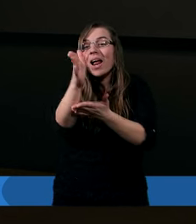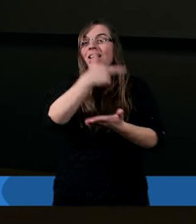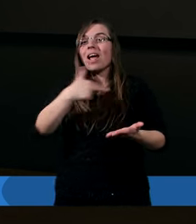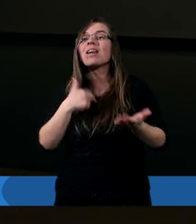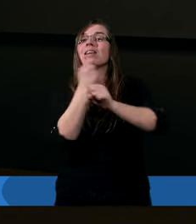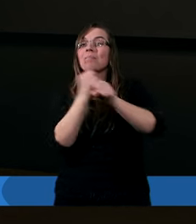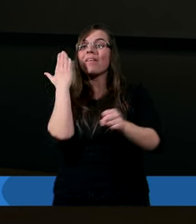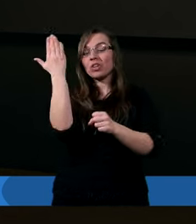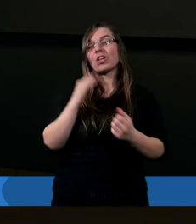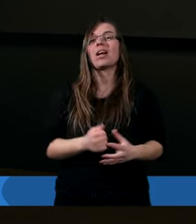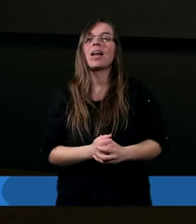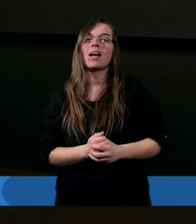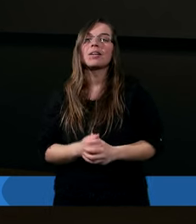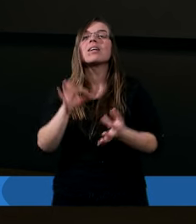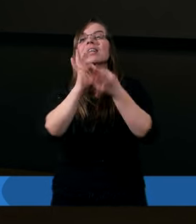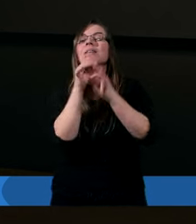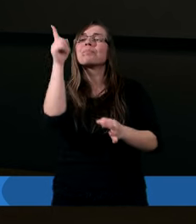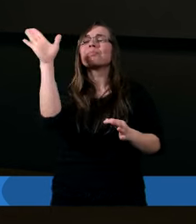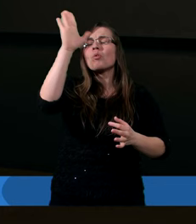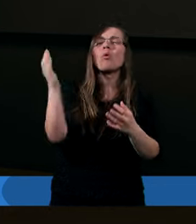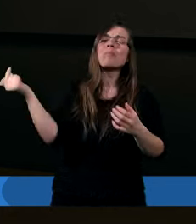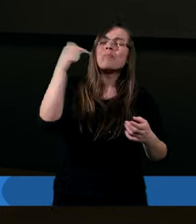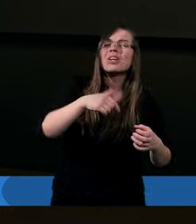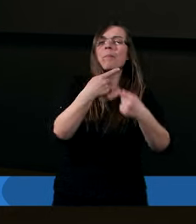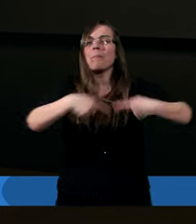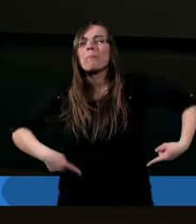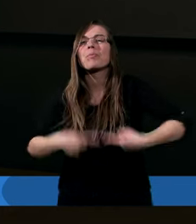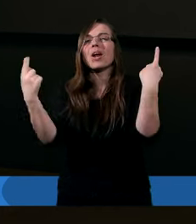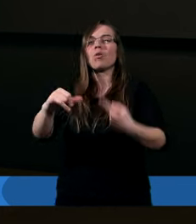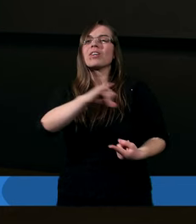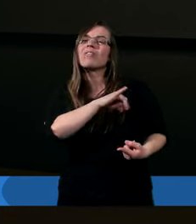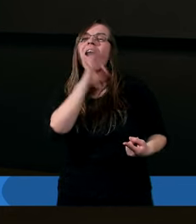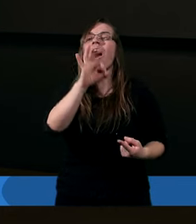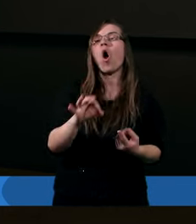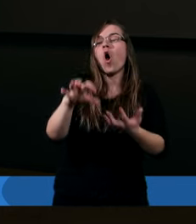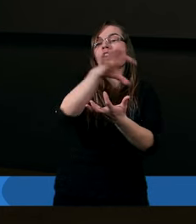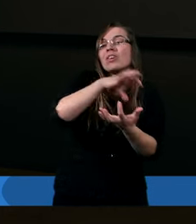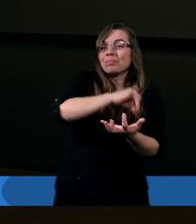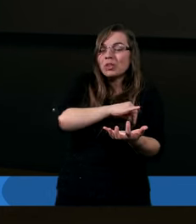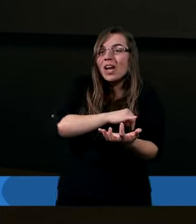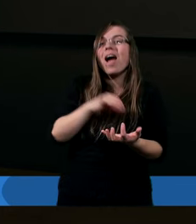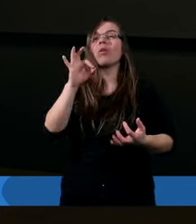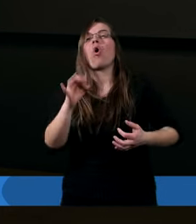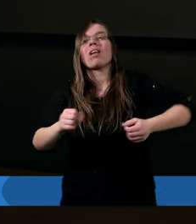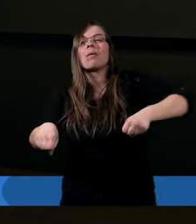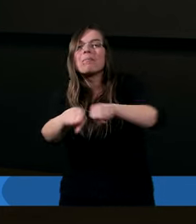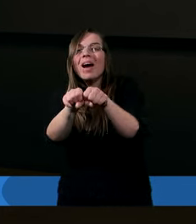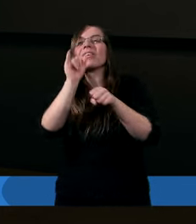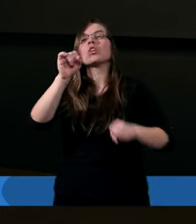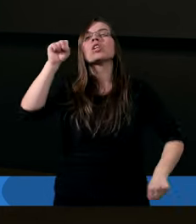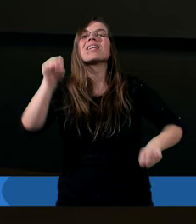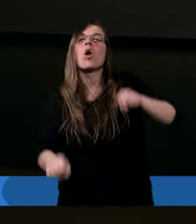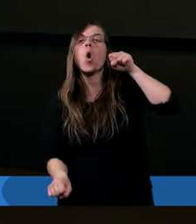Gdy On przyjdzie, przekona świat o grzechu, o sprawiedliwości i o